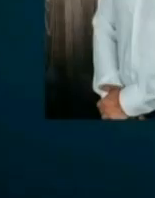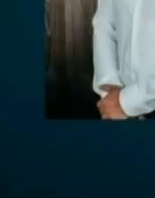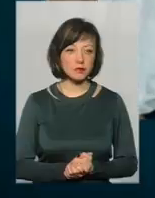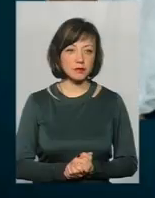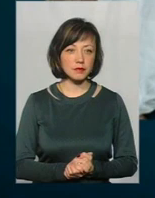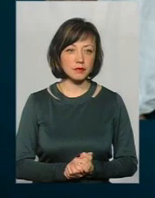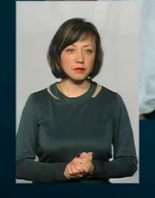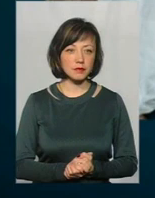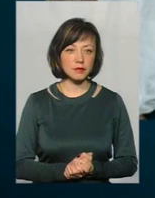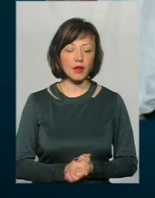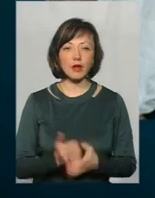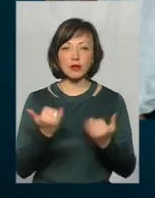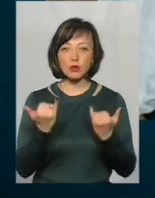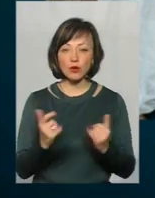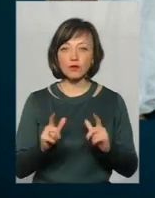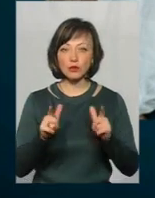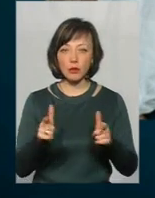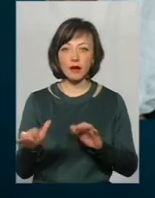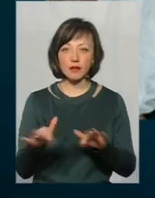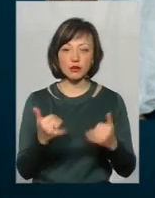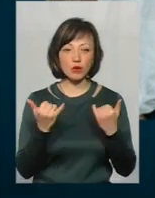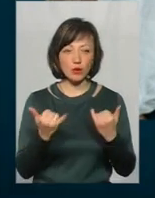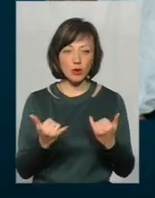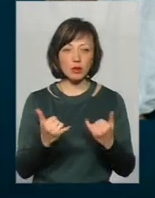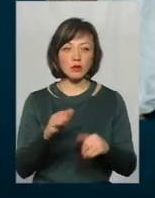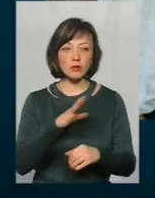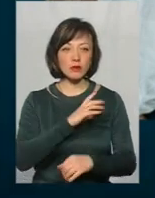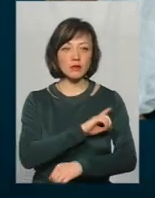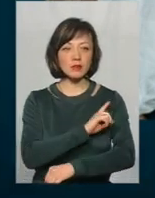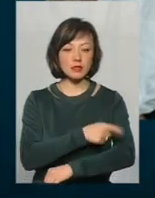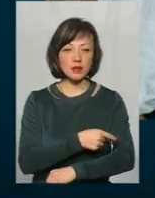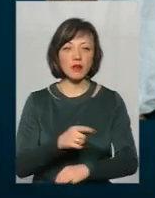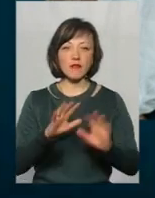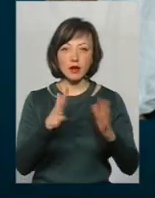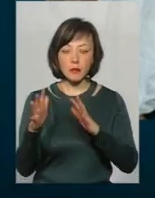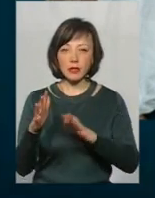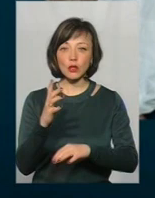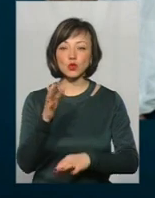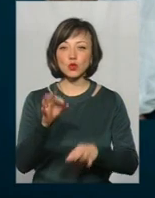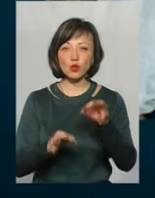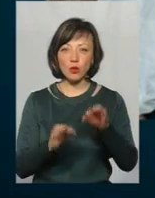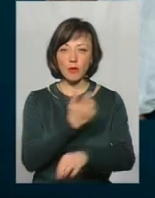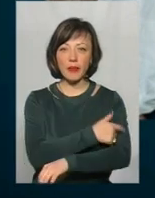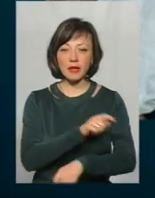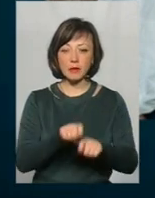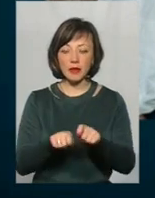Сьогодні воно вступає в дію, воно вже в силі. От сьогодні були випадки судово-медичній експертизи. Поки все лишається так, як і по стороні.